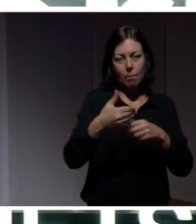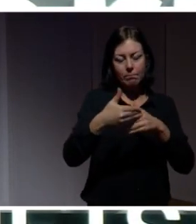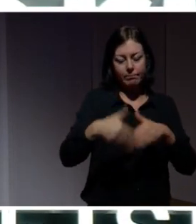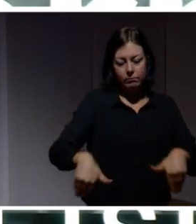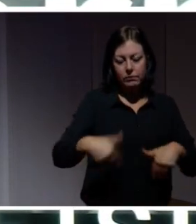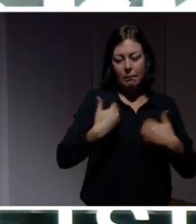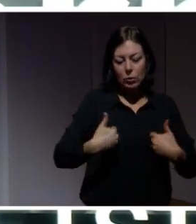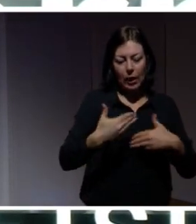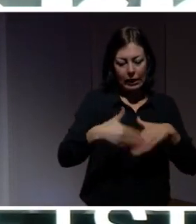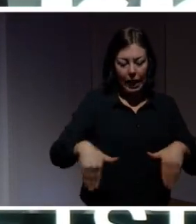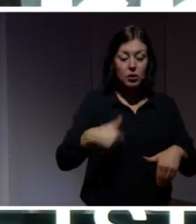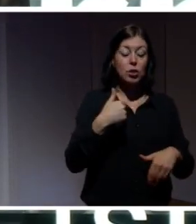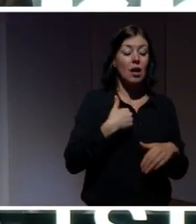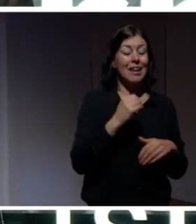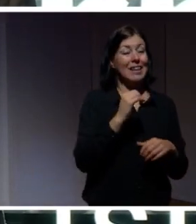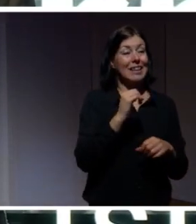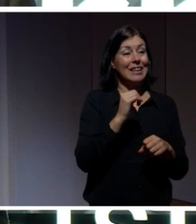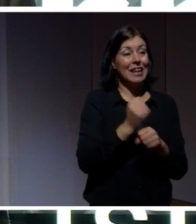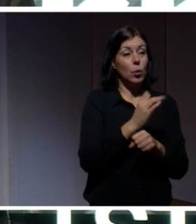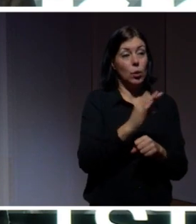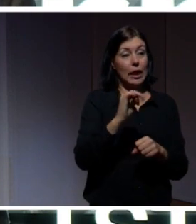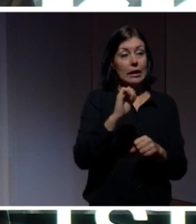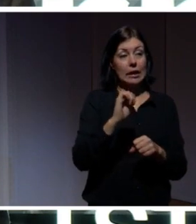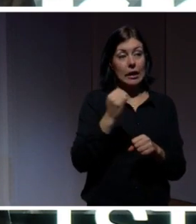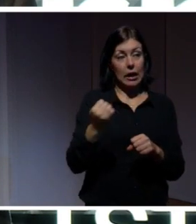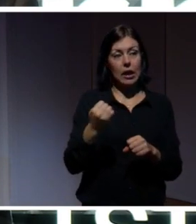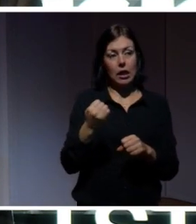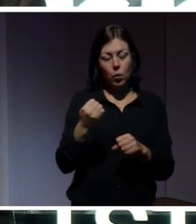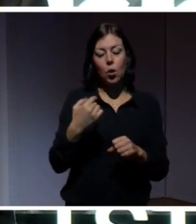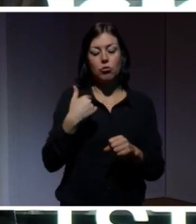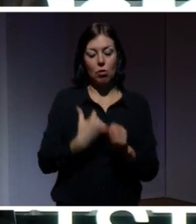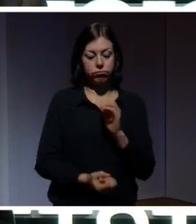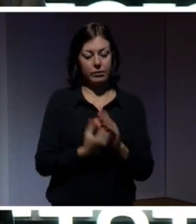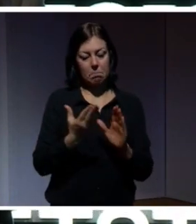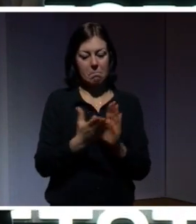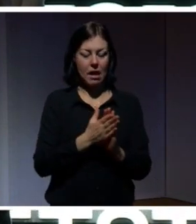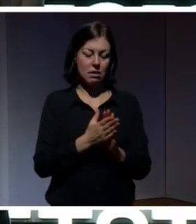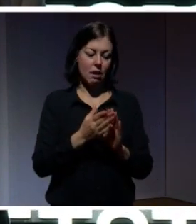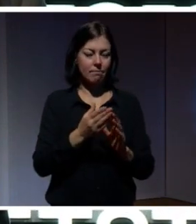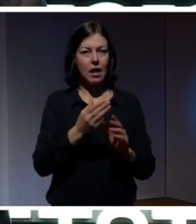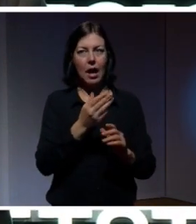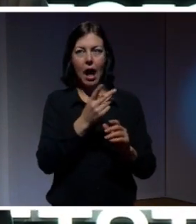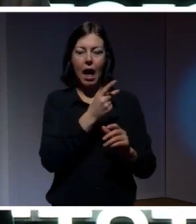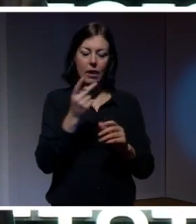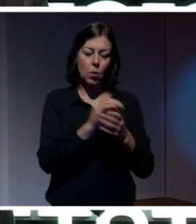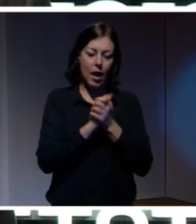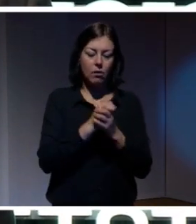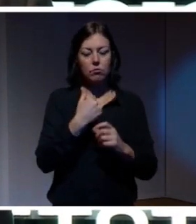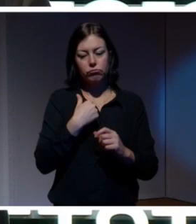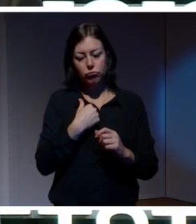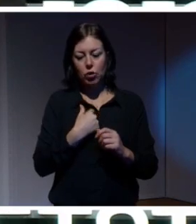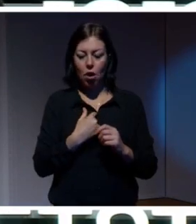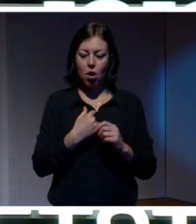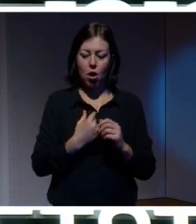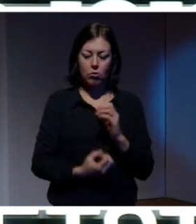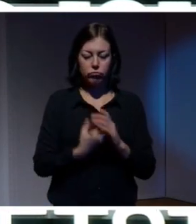jag tillsammans med några kollegor ett projekt som handlade om skydd av användare i IT-samhället. Och jag kan tänka tillbaka på det